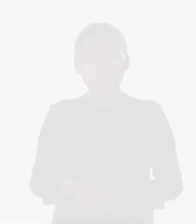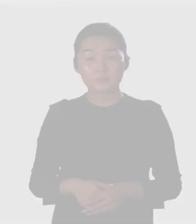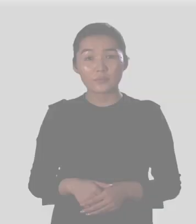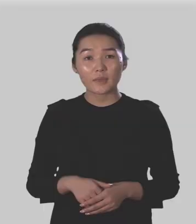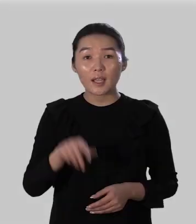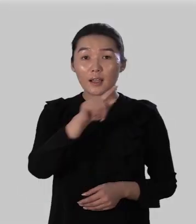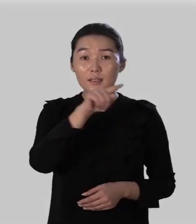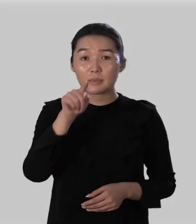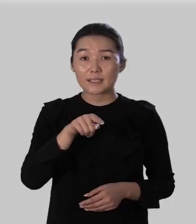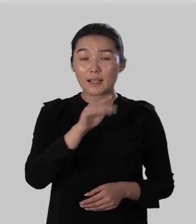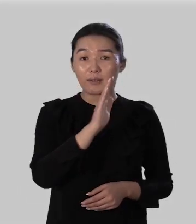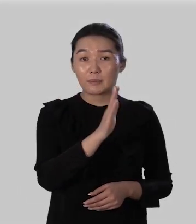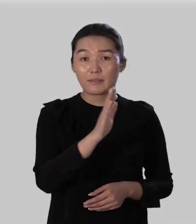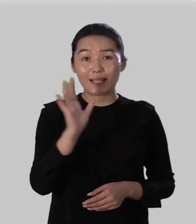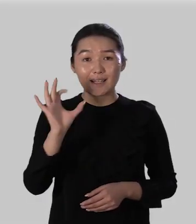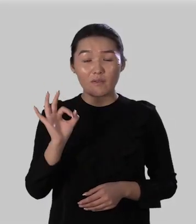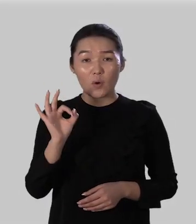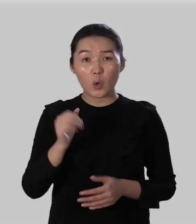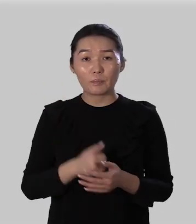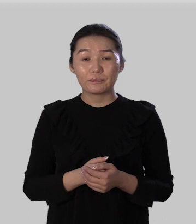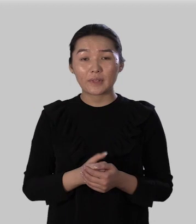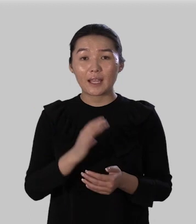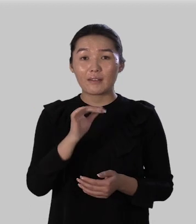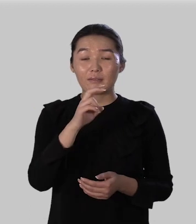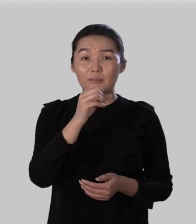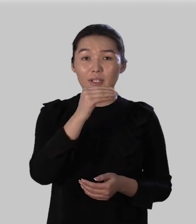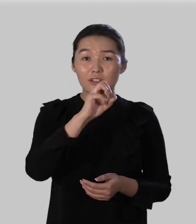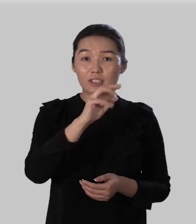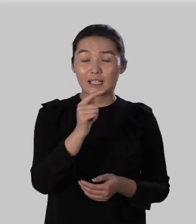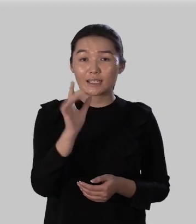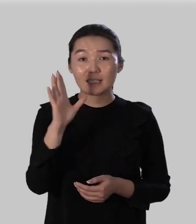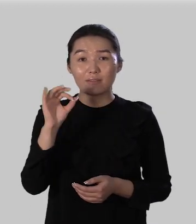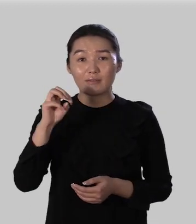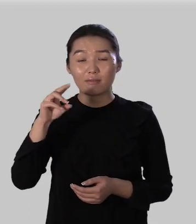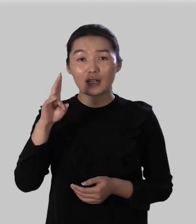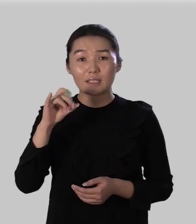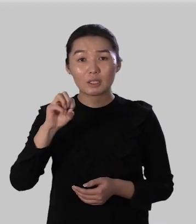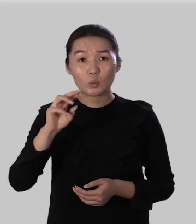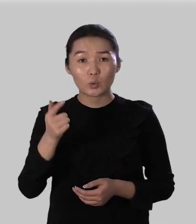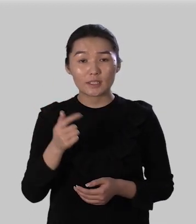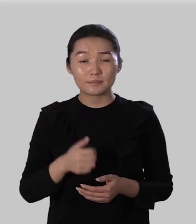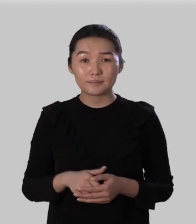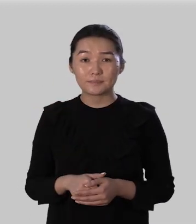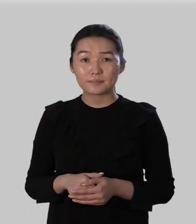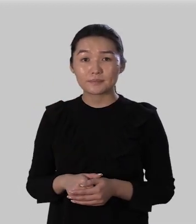с приставками в в в бежать внести воткнуть